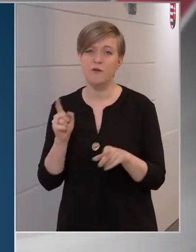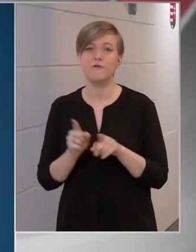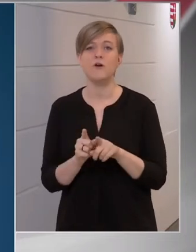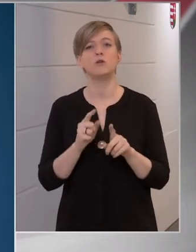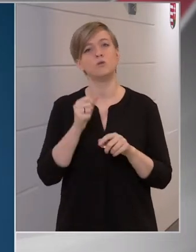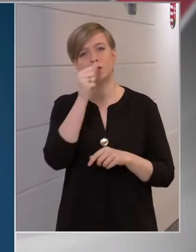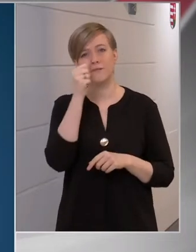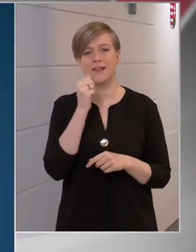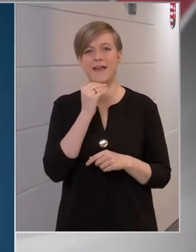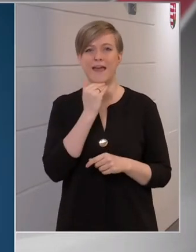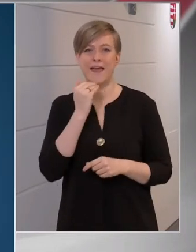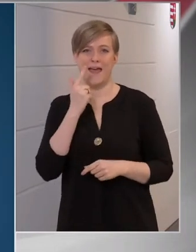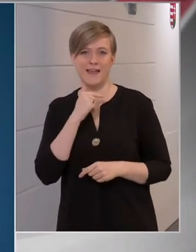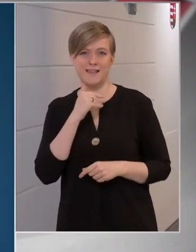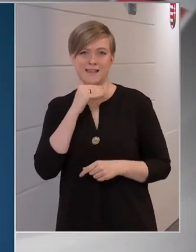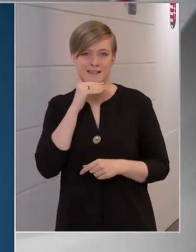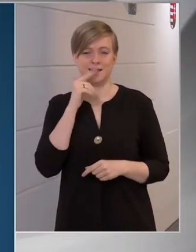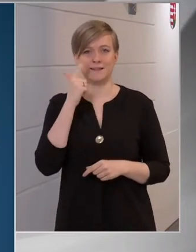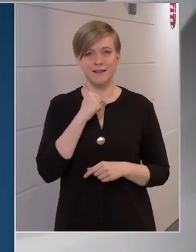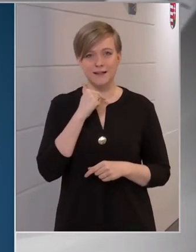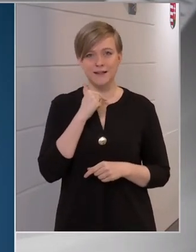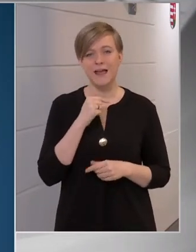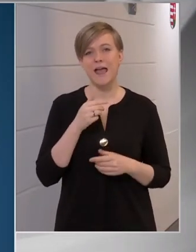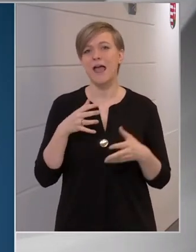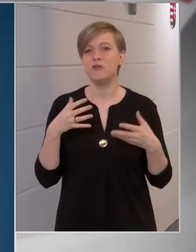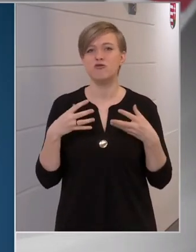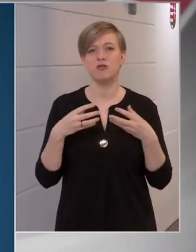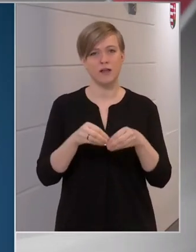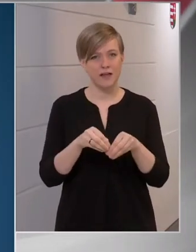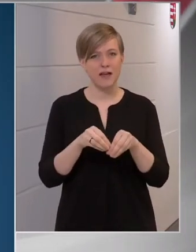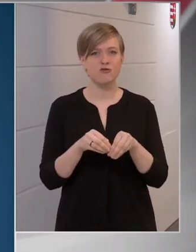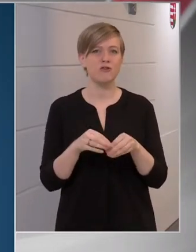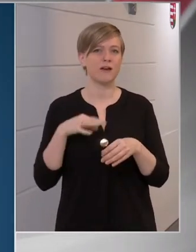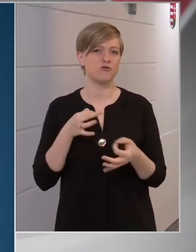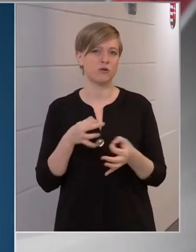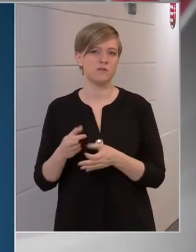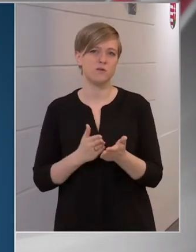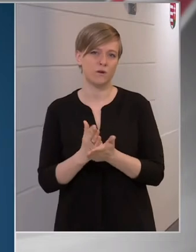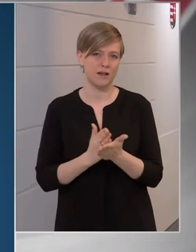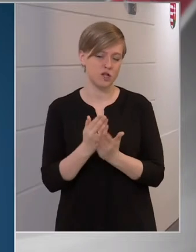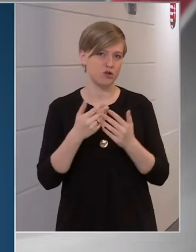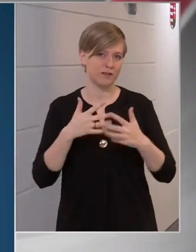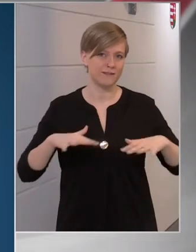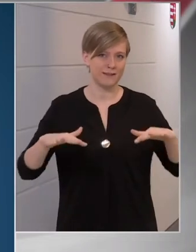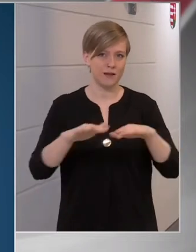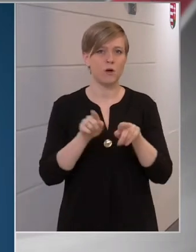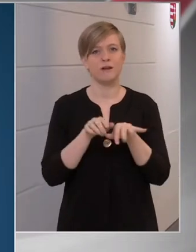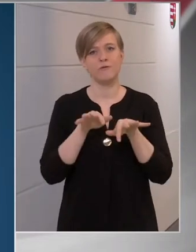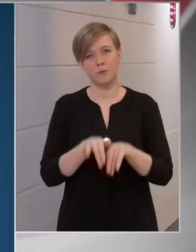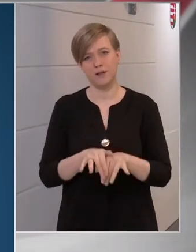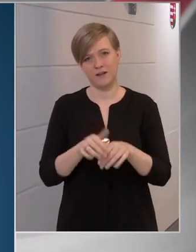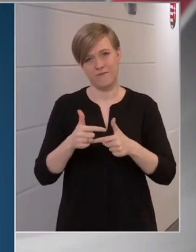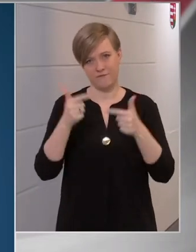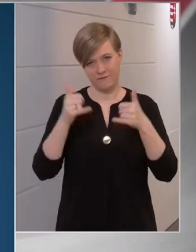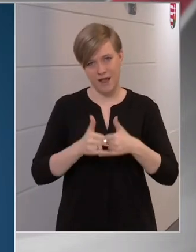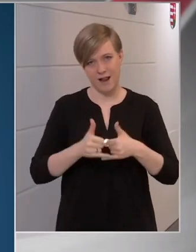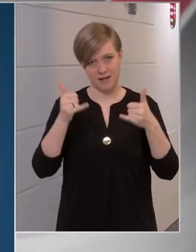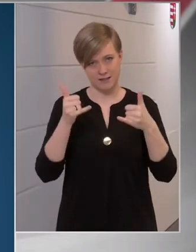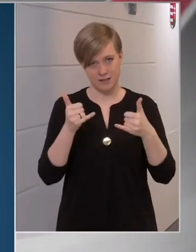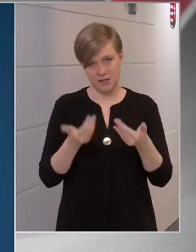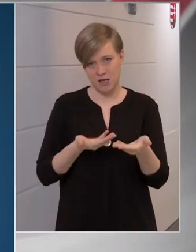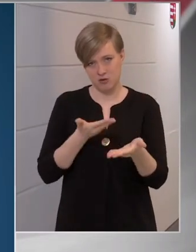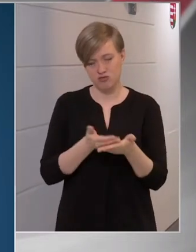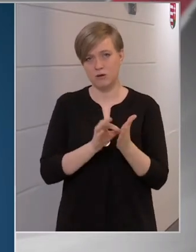úgynevezett EST, ez egységes egészségügyi szolgáltási tér. Ez egy olyan informatikai fejlesztés következtében